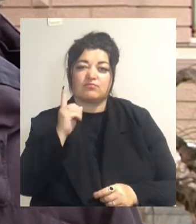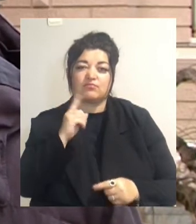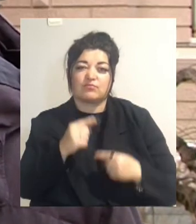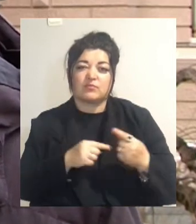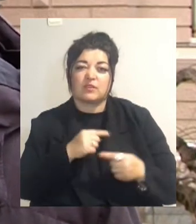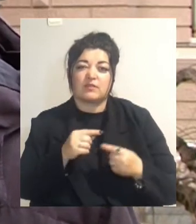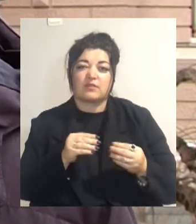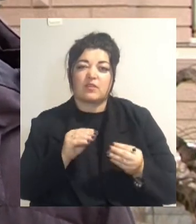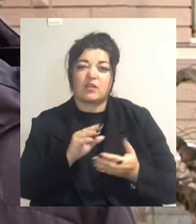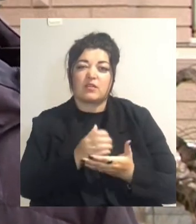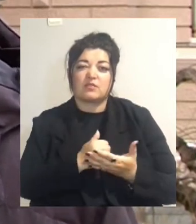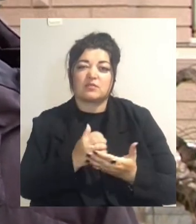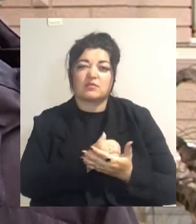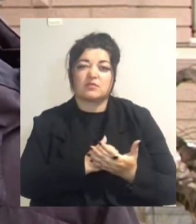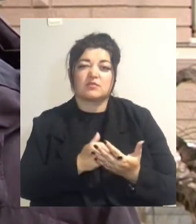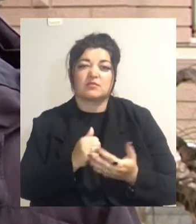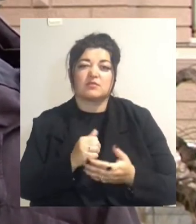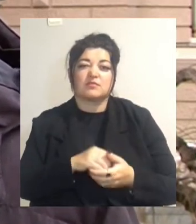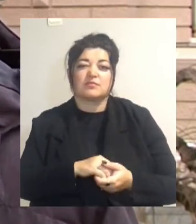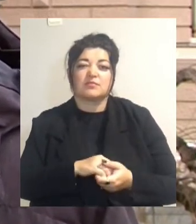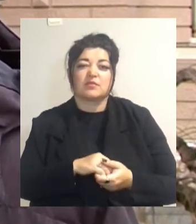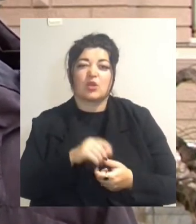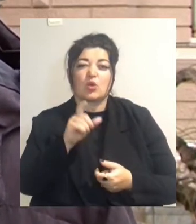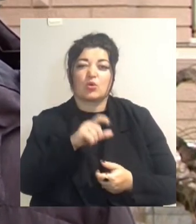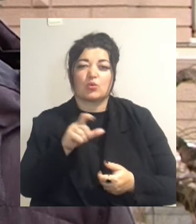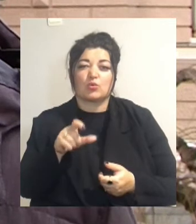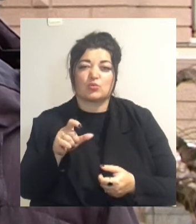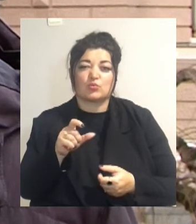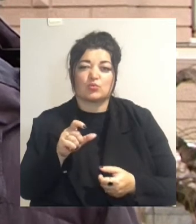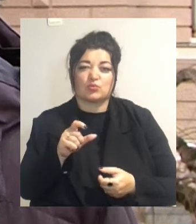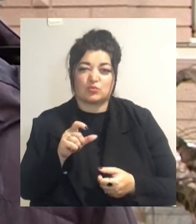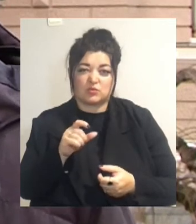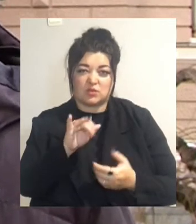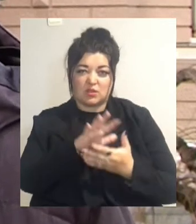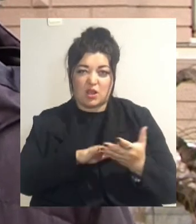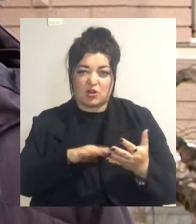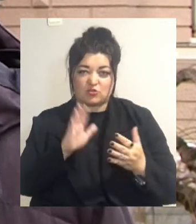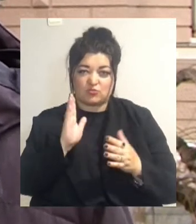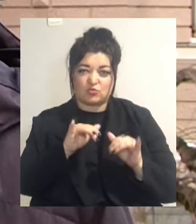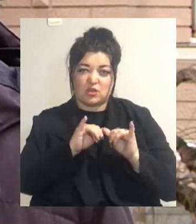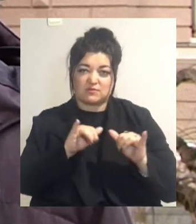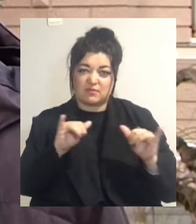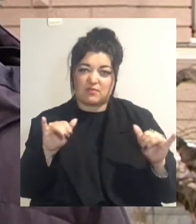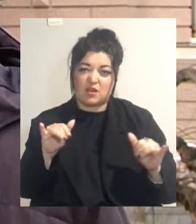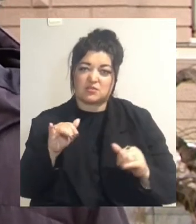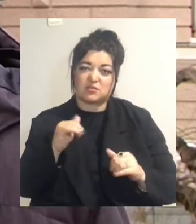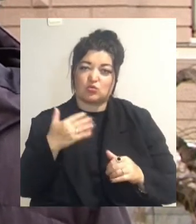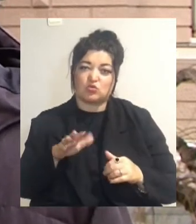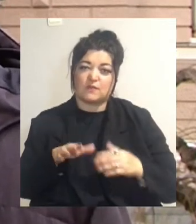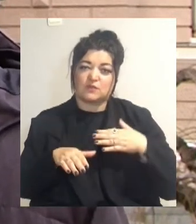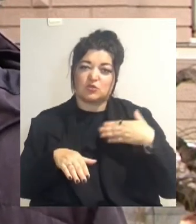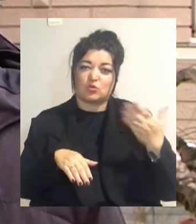фідбек від того, як ці люди обучаться. І далі розвиватися вже в сторону більшої